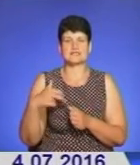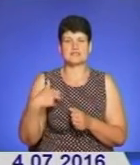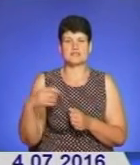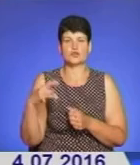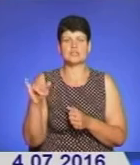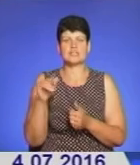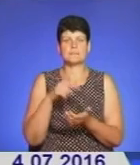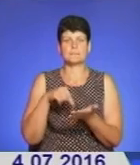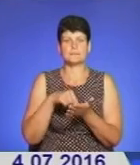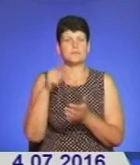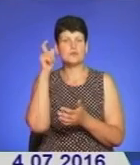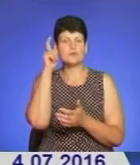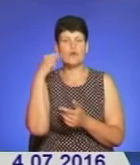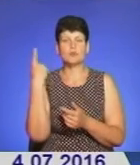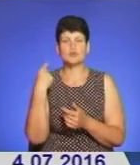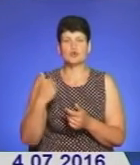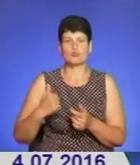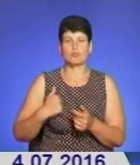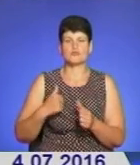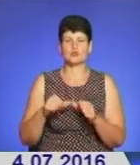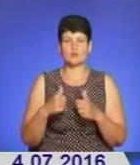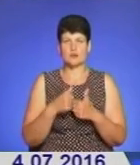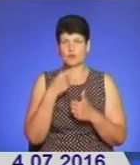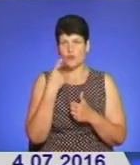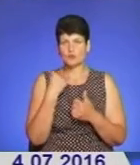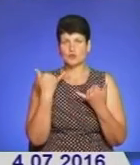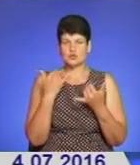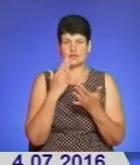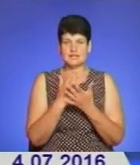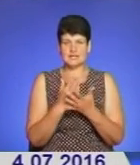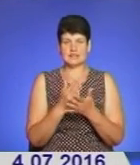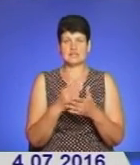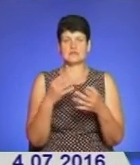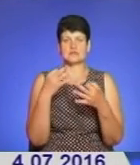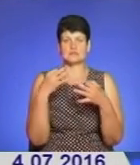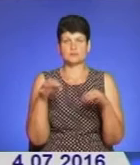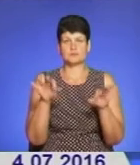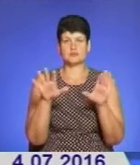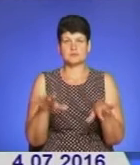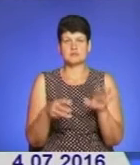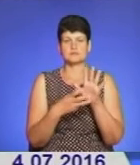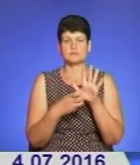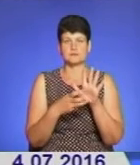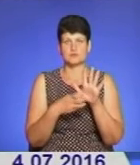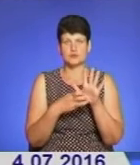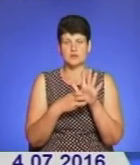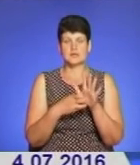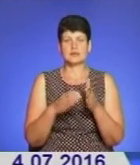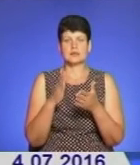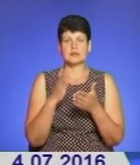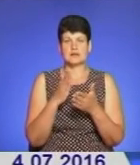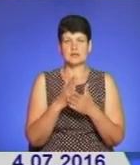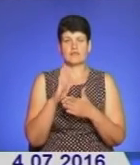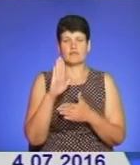Чортків. В обласному військоматі зазначають, на сьогодні є понад 800 вакантних посад у військовій частині «Польова пошта В